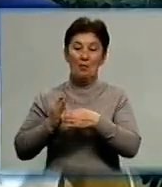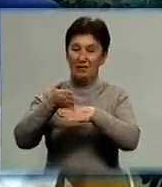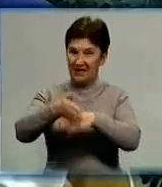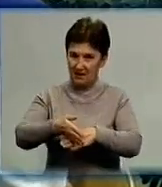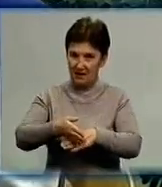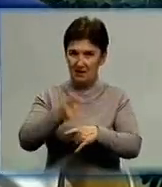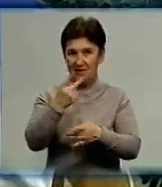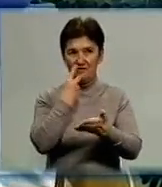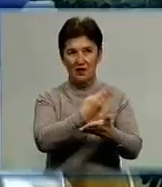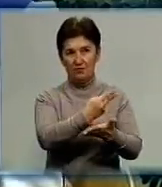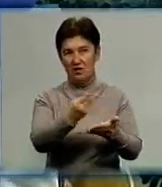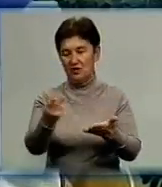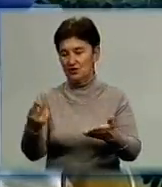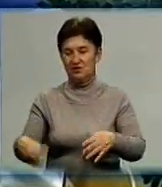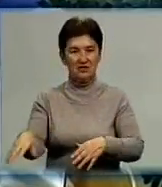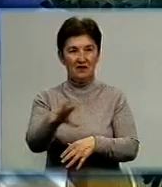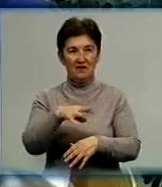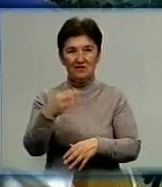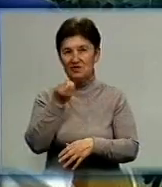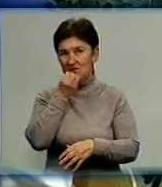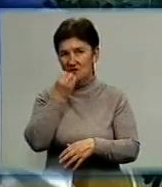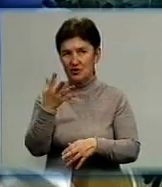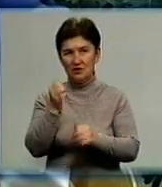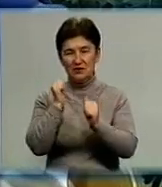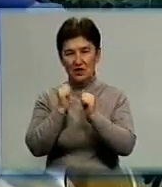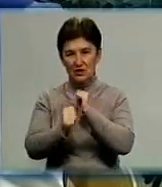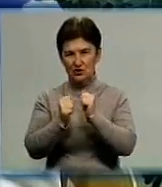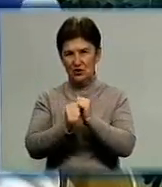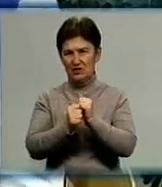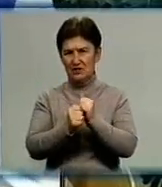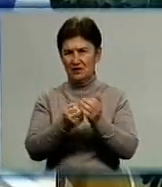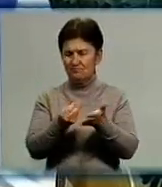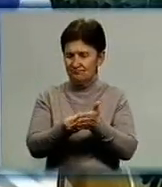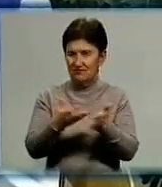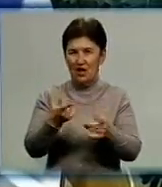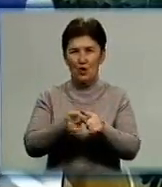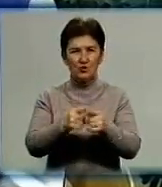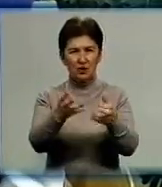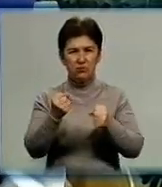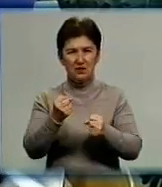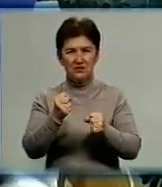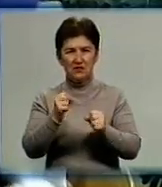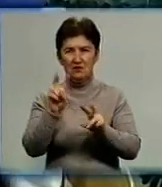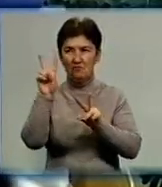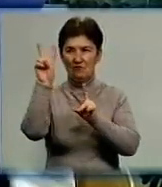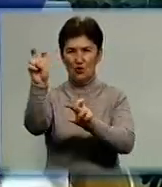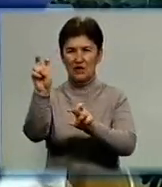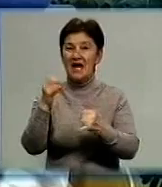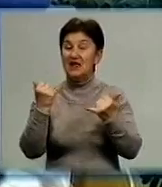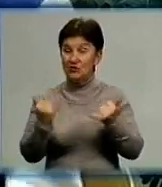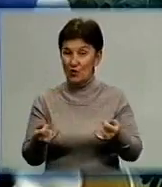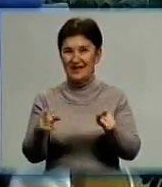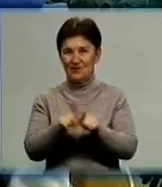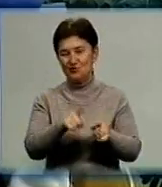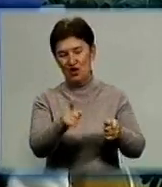І ось ви бачите ці книжки, це дуже хороші, сучасні, часто коронаційні книжки, які отримали знаку коронації слова. Сьогодні я ці книжечки теж